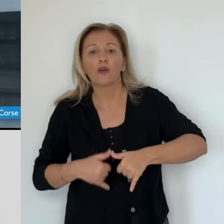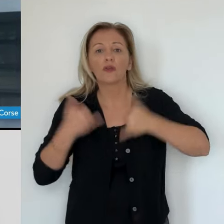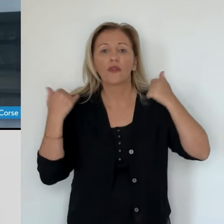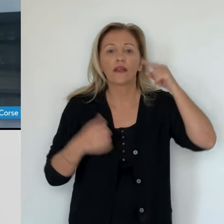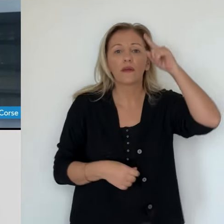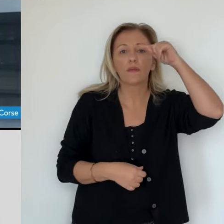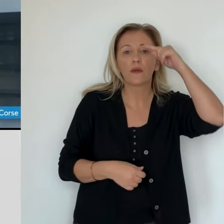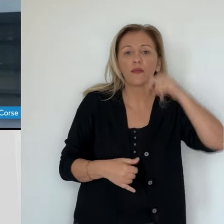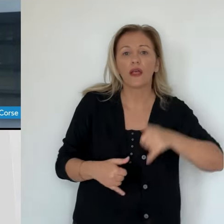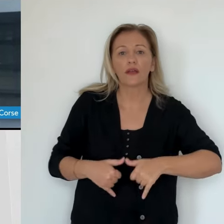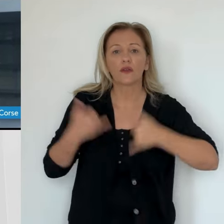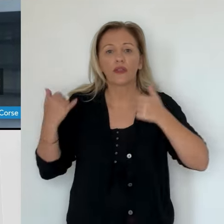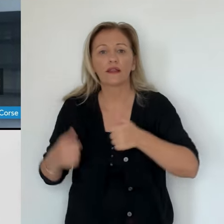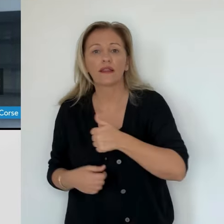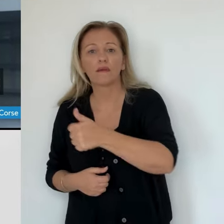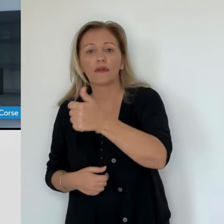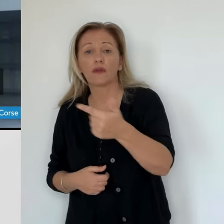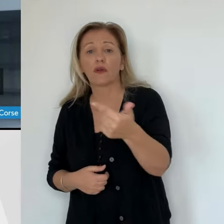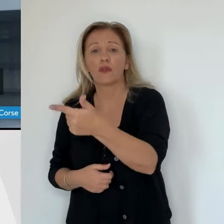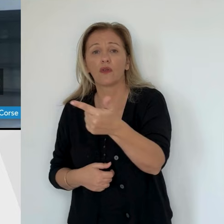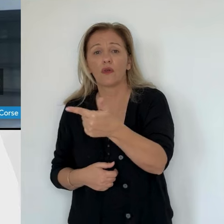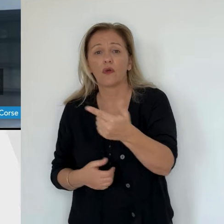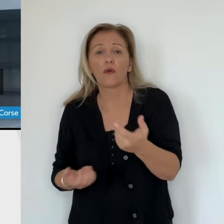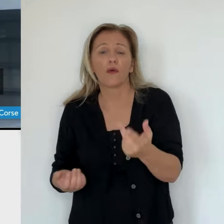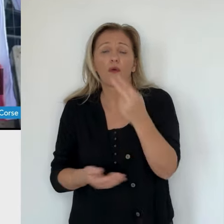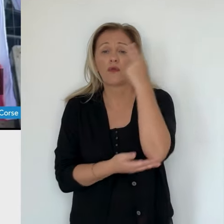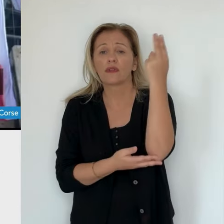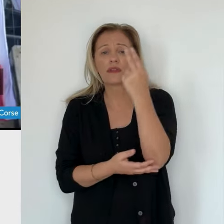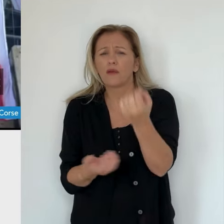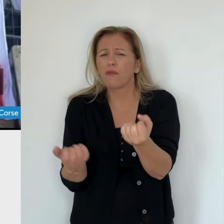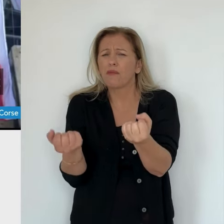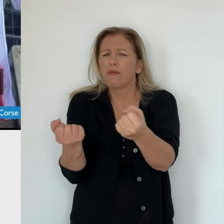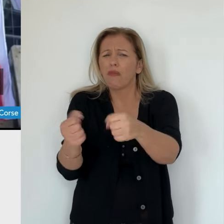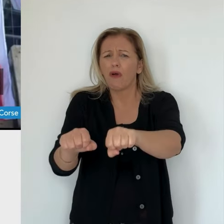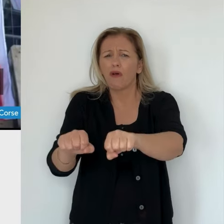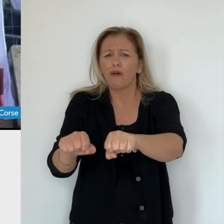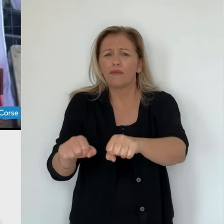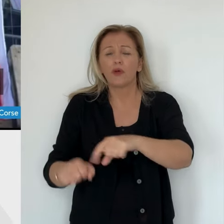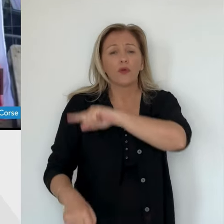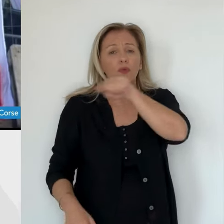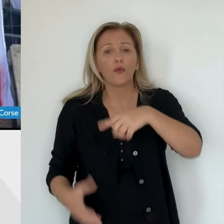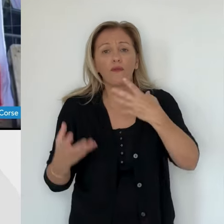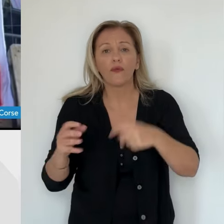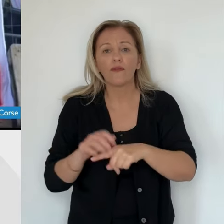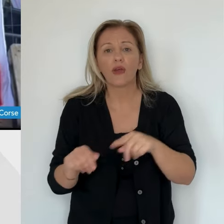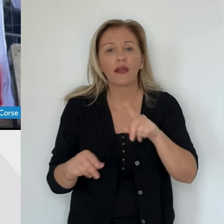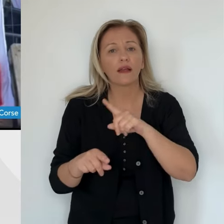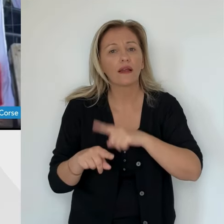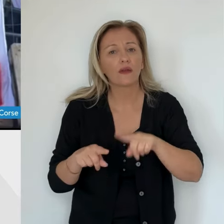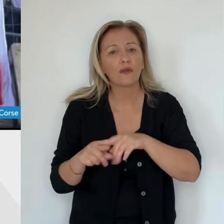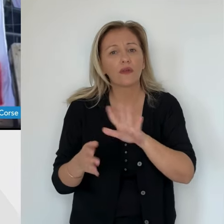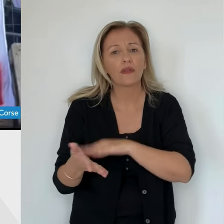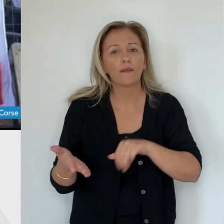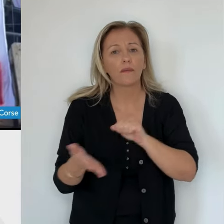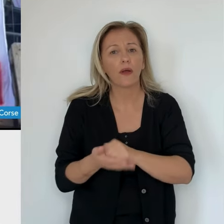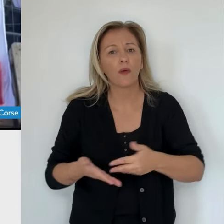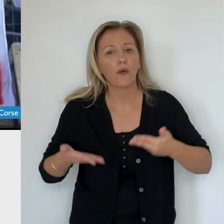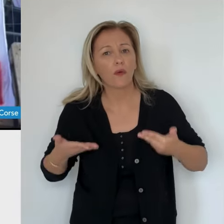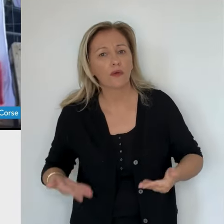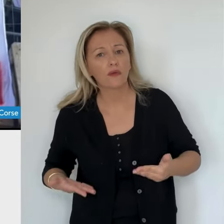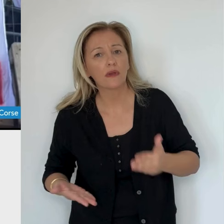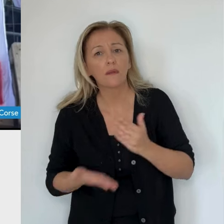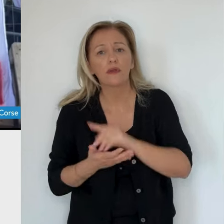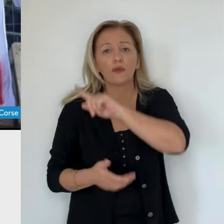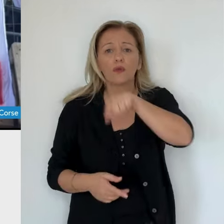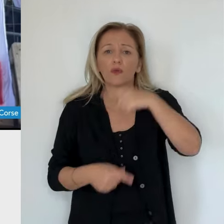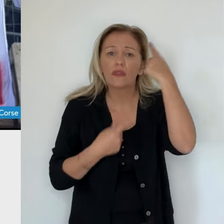ont bloqué tous les campus. On a décidé aujourd'hui de faire vraiment quelque chose de symbolique vu que c'est des jeunes Corses,